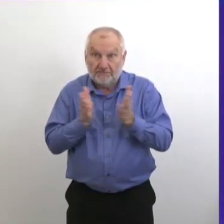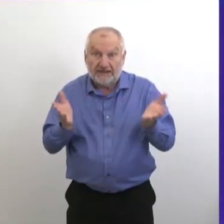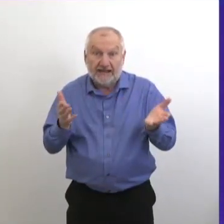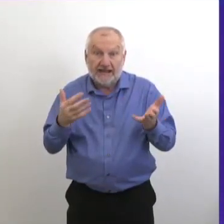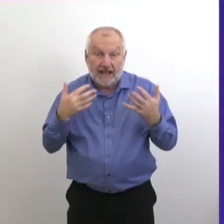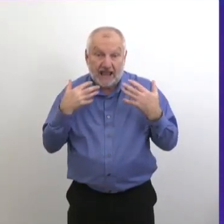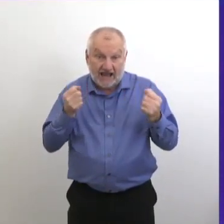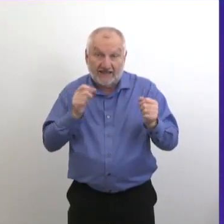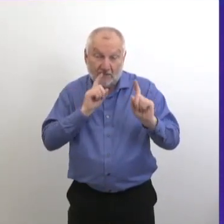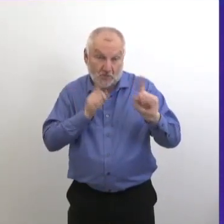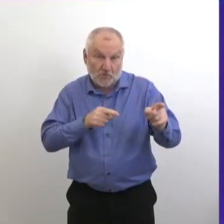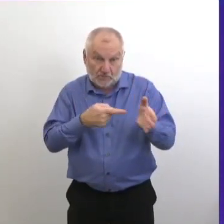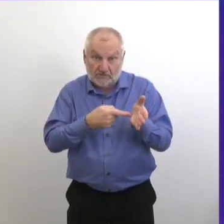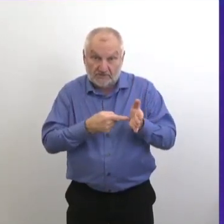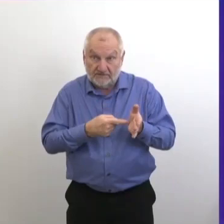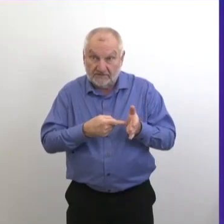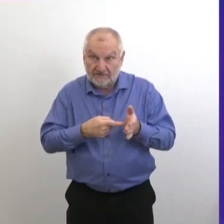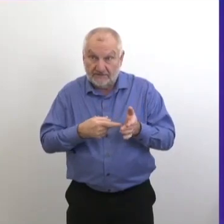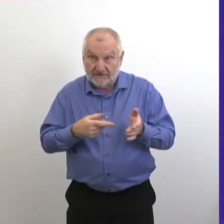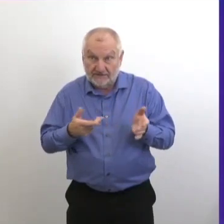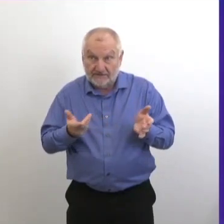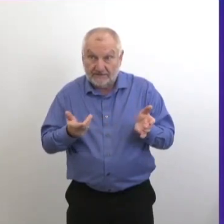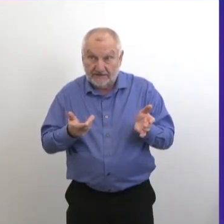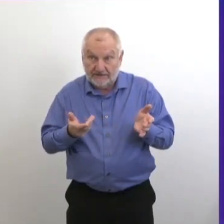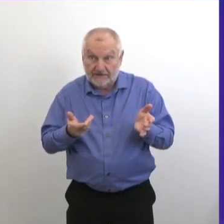avec eux. Je voudrais